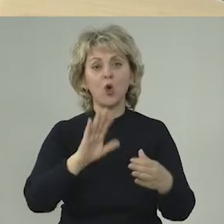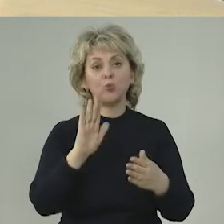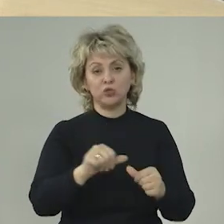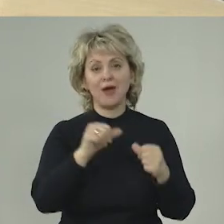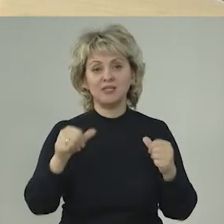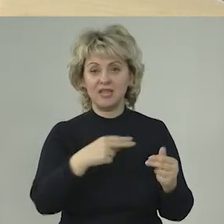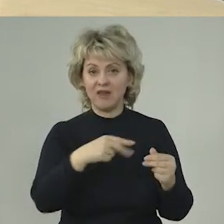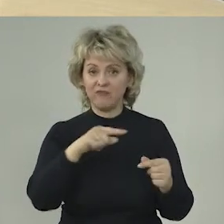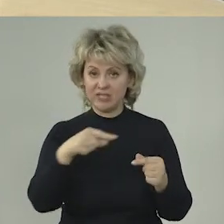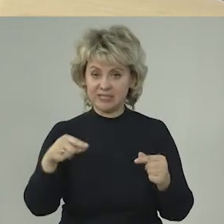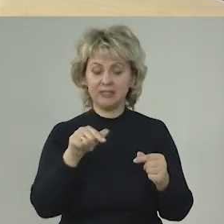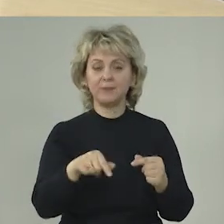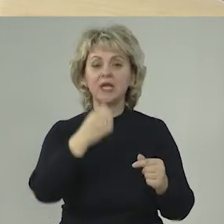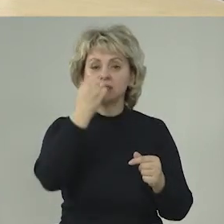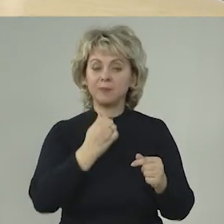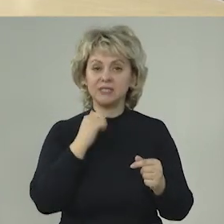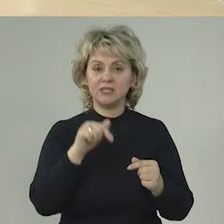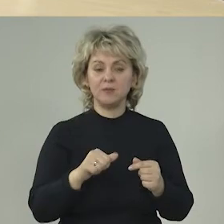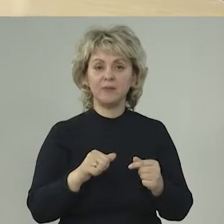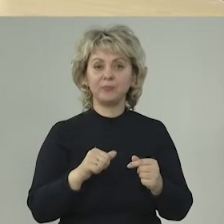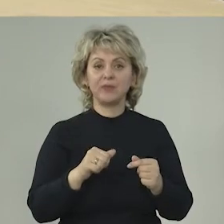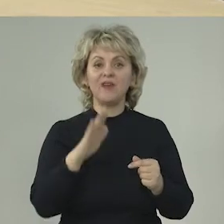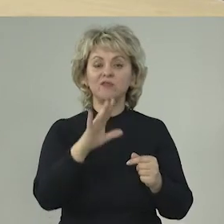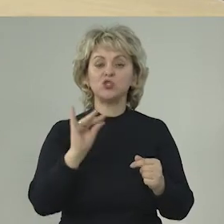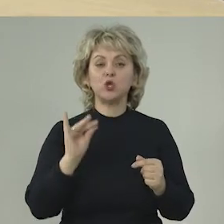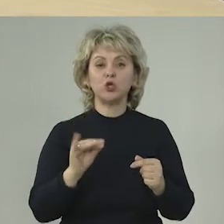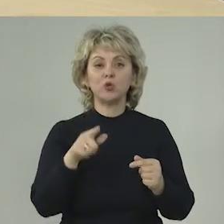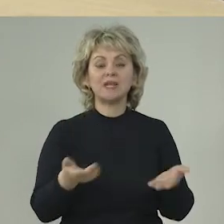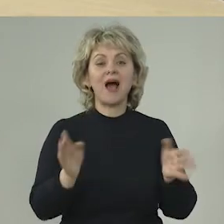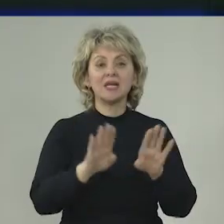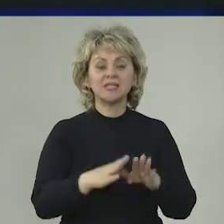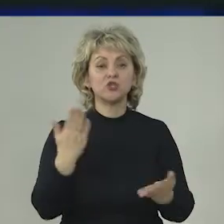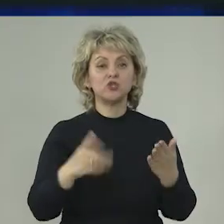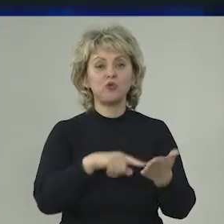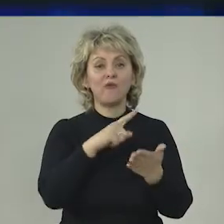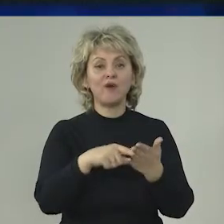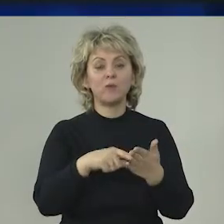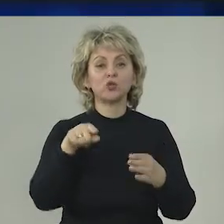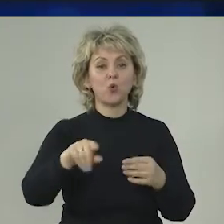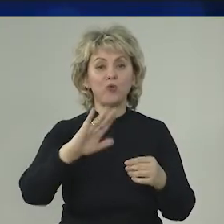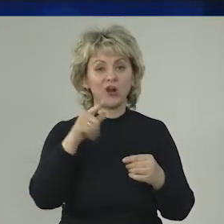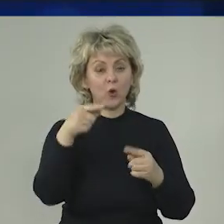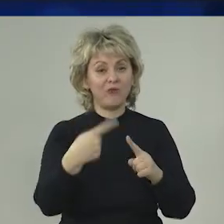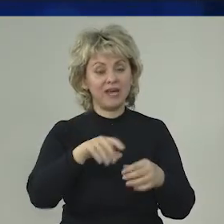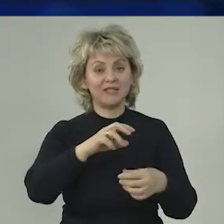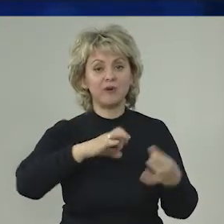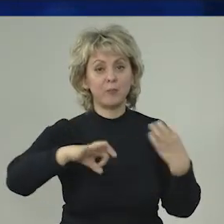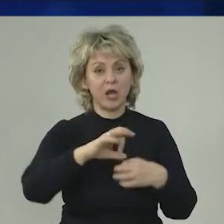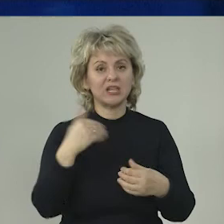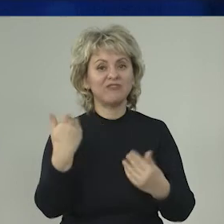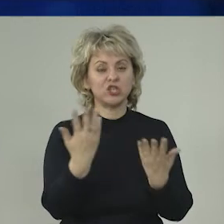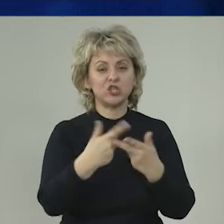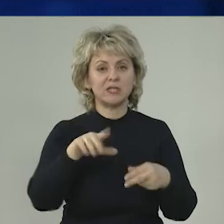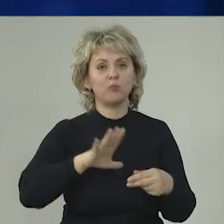выделены отдельно. Спасибо. Василий Юрьевич, остаются ли еще вопросы у противников проекта? Ведь тогда,